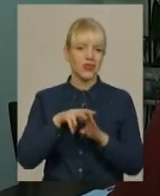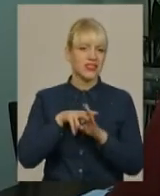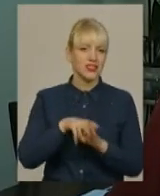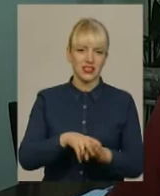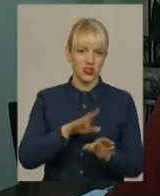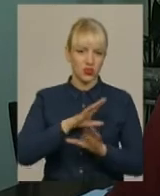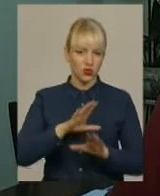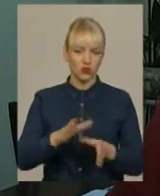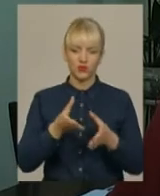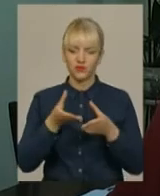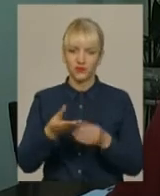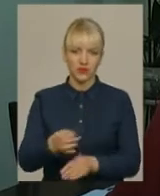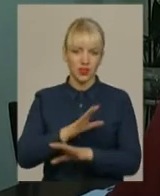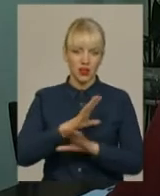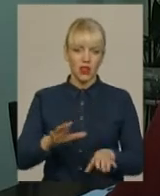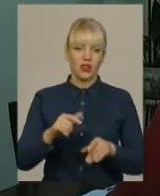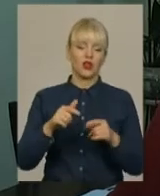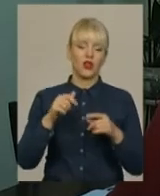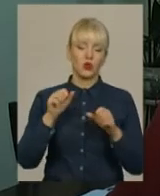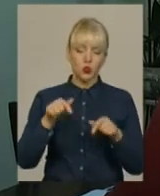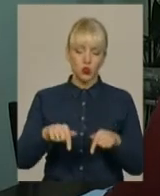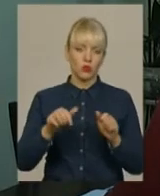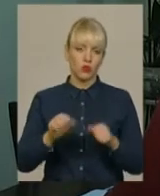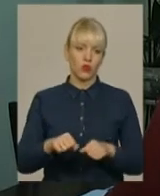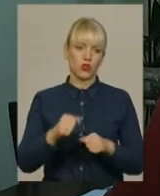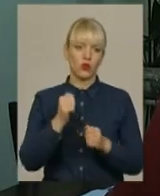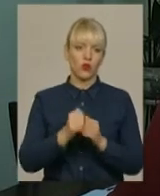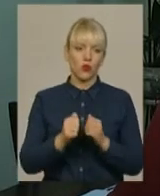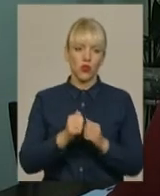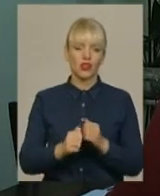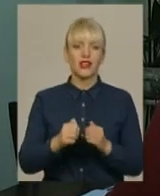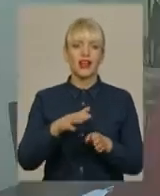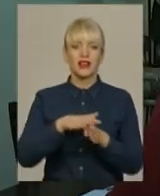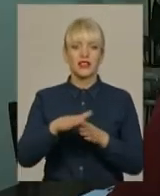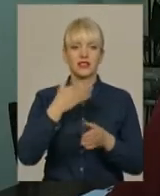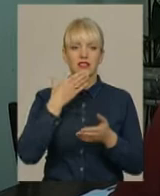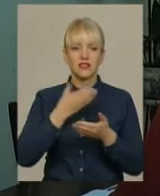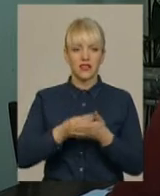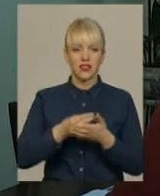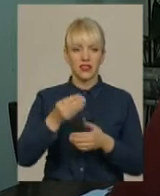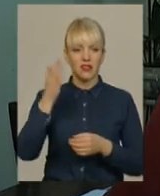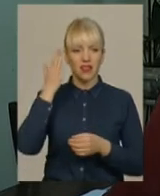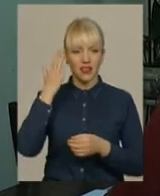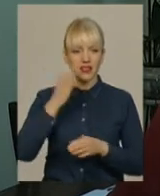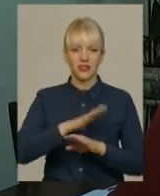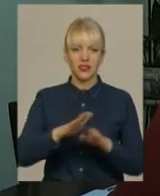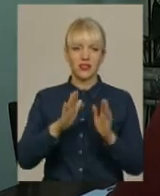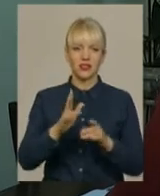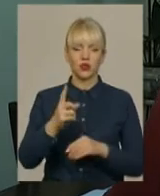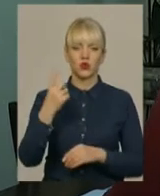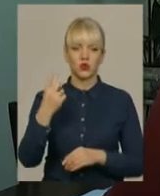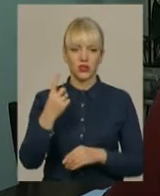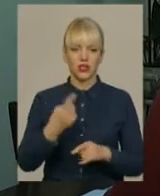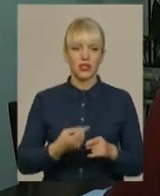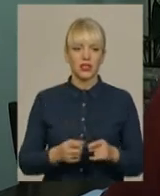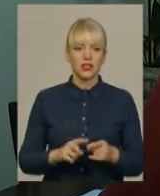творчий, має змогу тут реалізувати свій творчий потенціал і реалізувати свій талант. Не тільки хтось один, чи хтось один